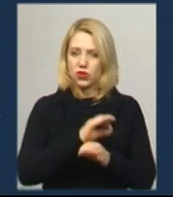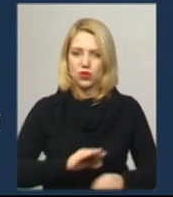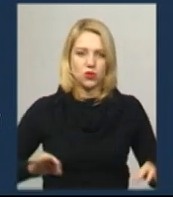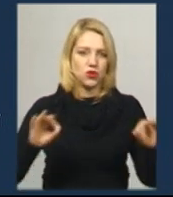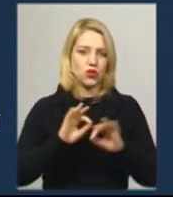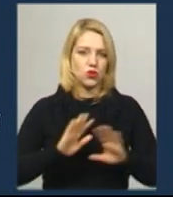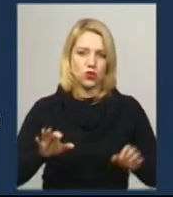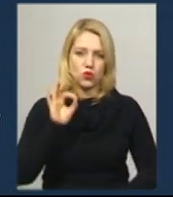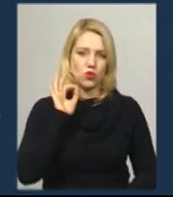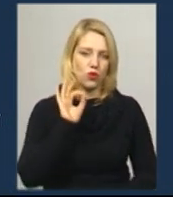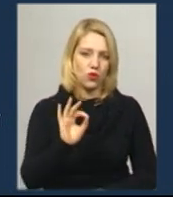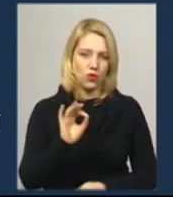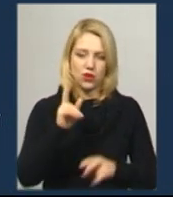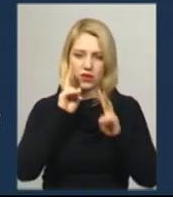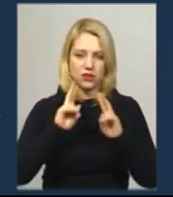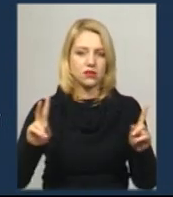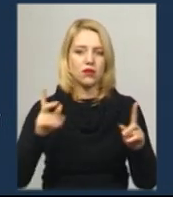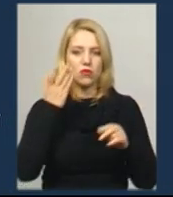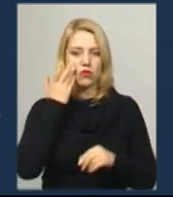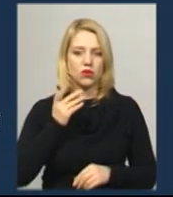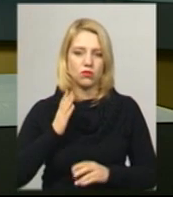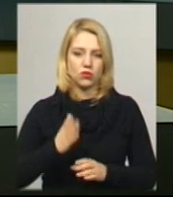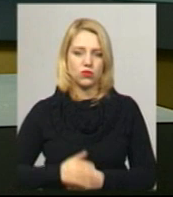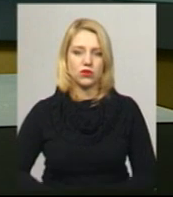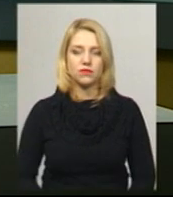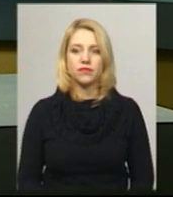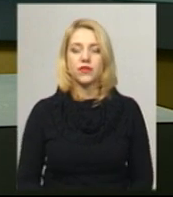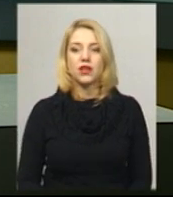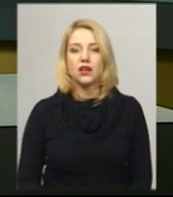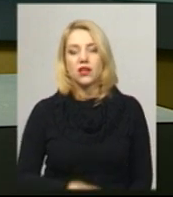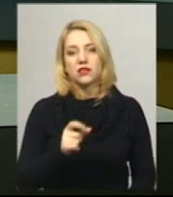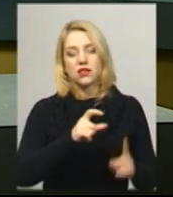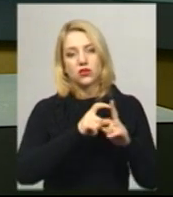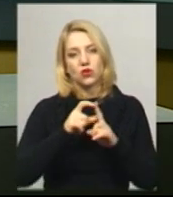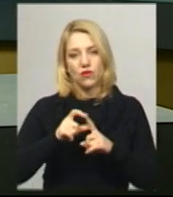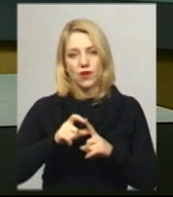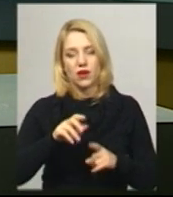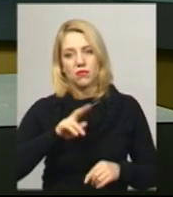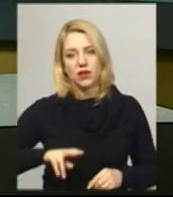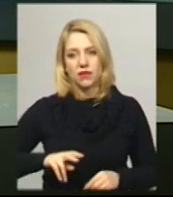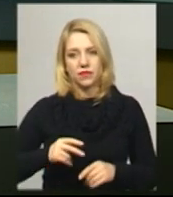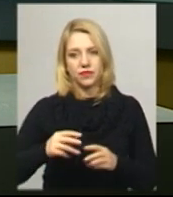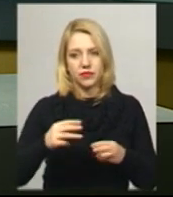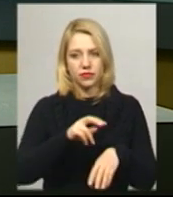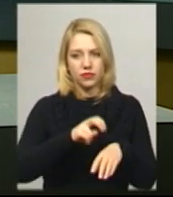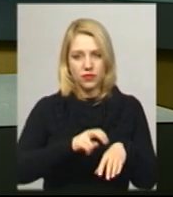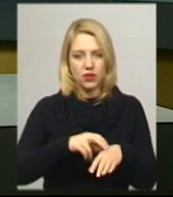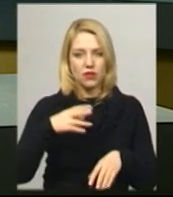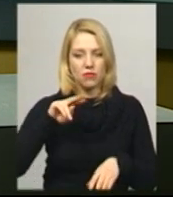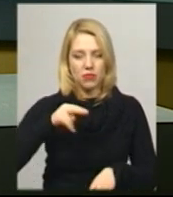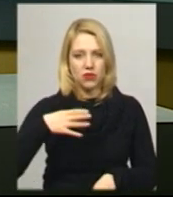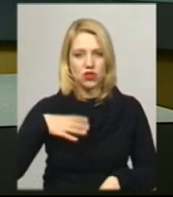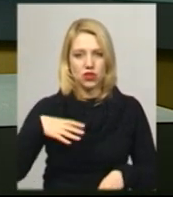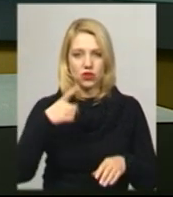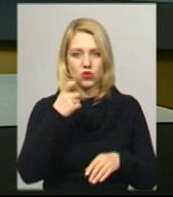не знаєте, коли будуть? І не знаємо, коли будуть. За словами Оксани Піддубної, у п'ятницю очікуть ще на 150